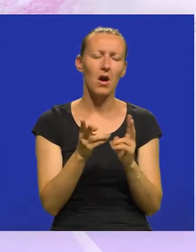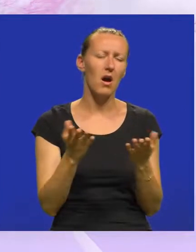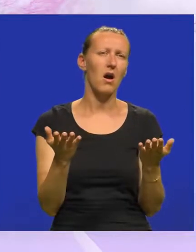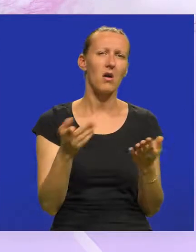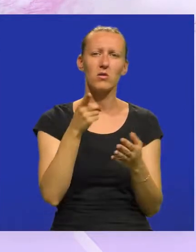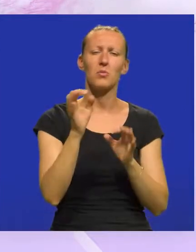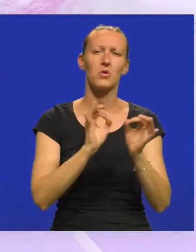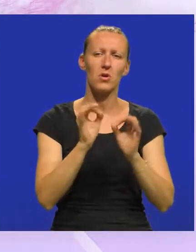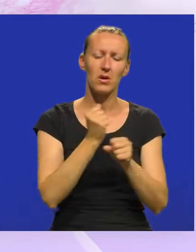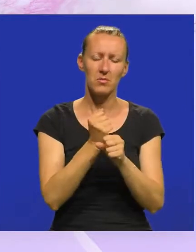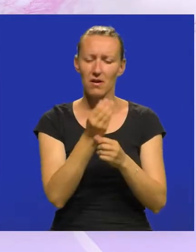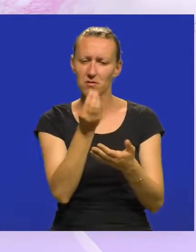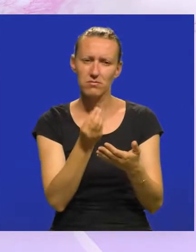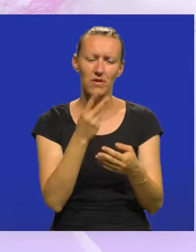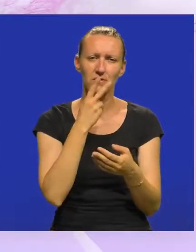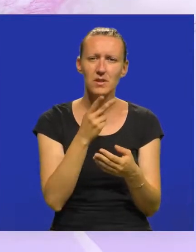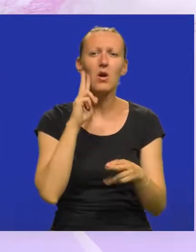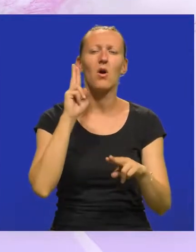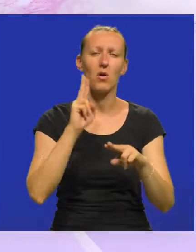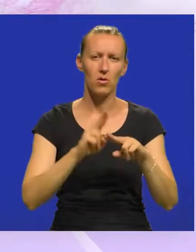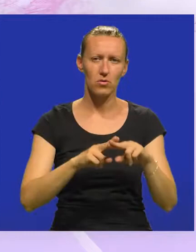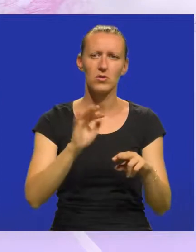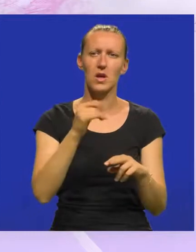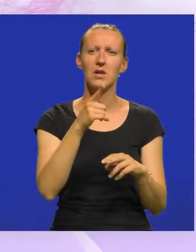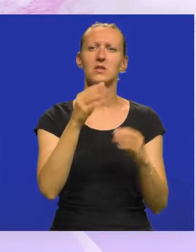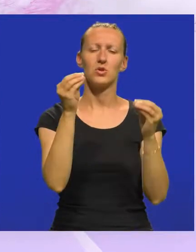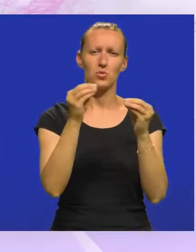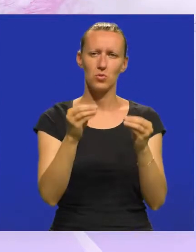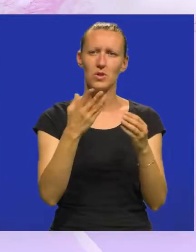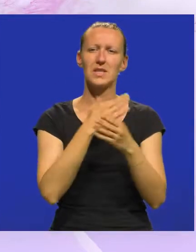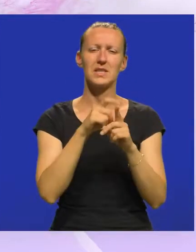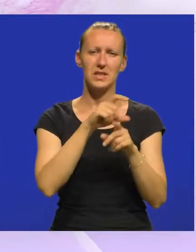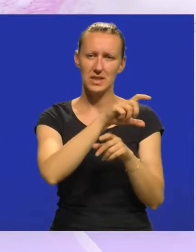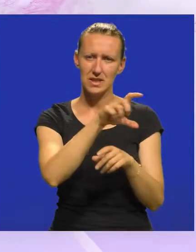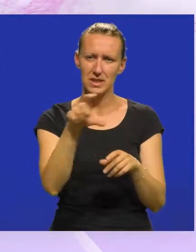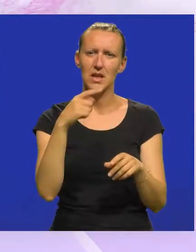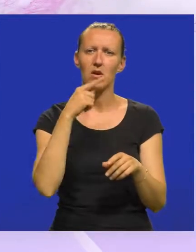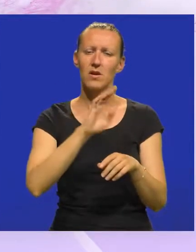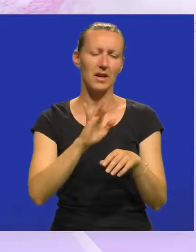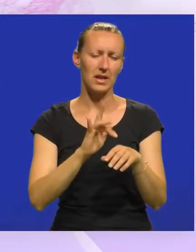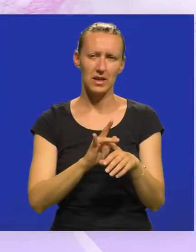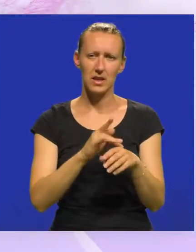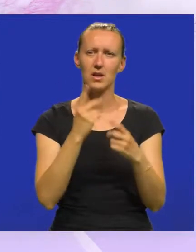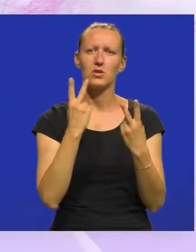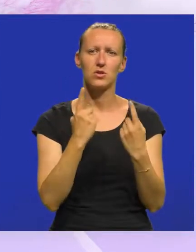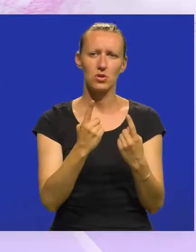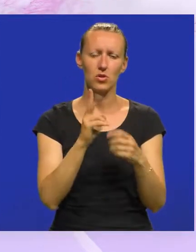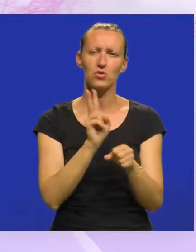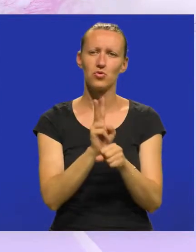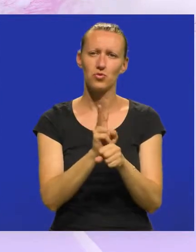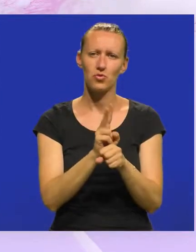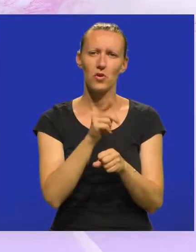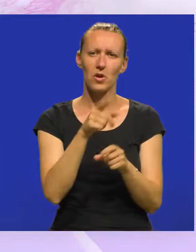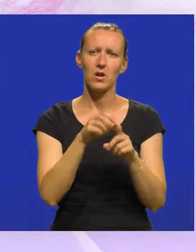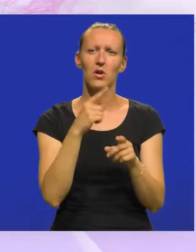projektiranju. Odlučeno je da se izvorne strukture, dakle zidovi kao takvi nediravni se konzerviraju u potpornosti